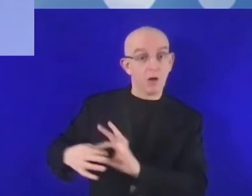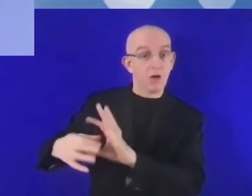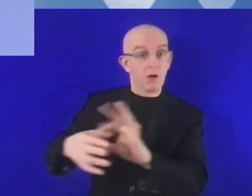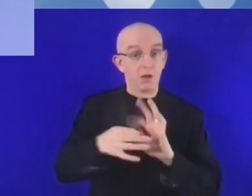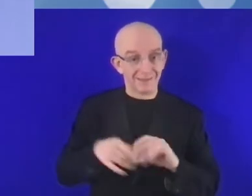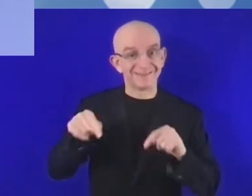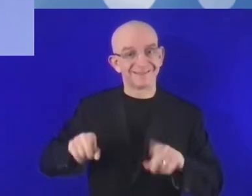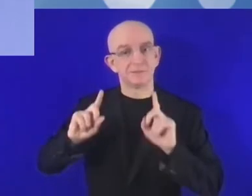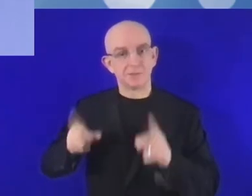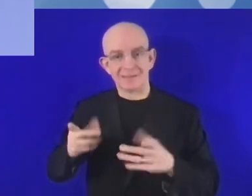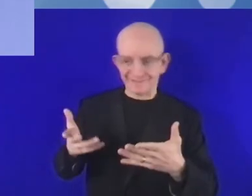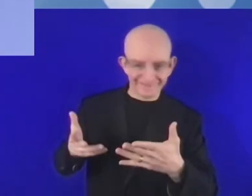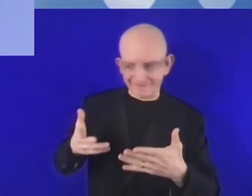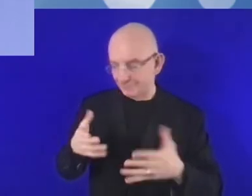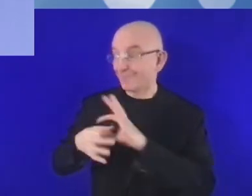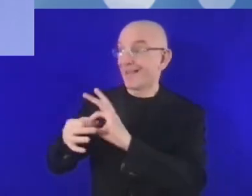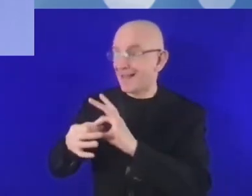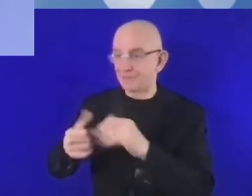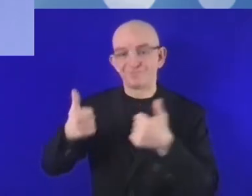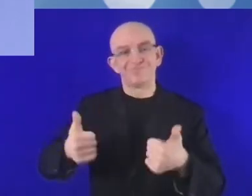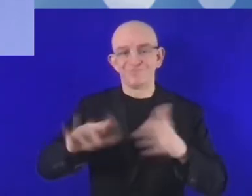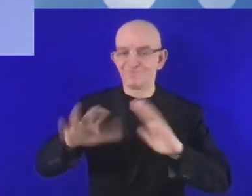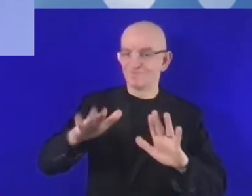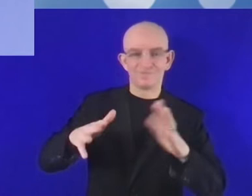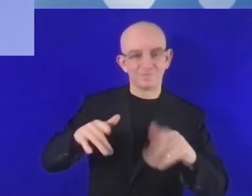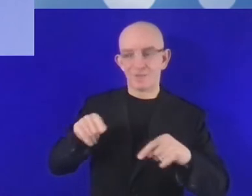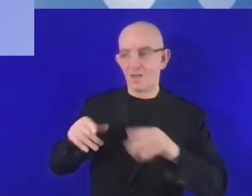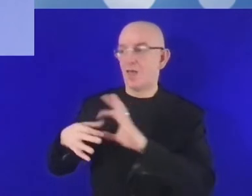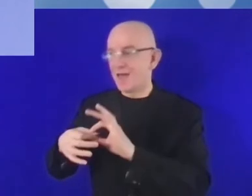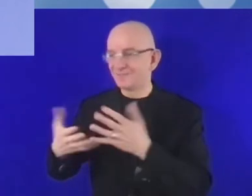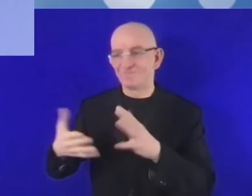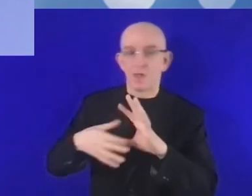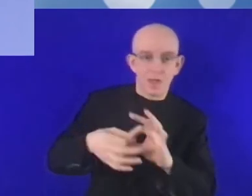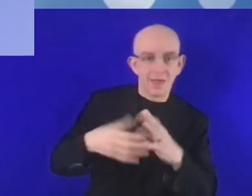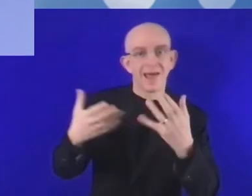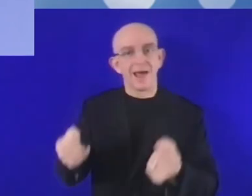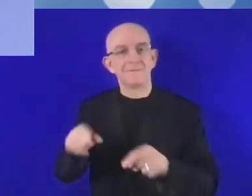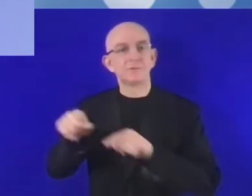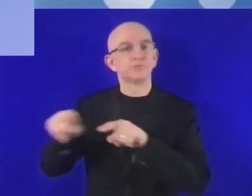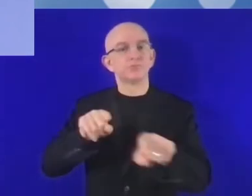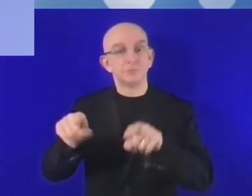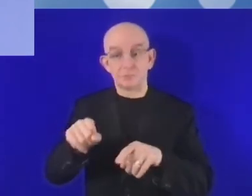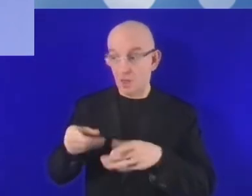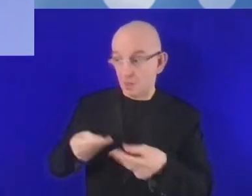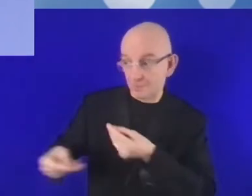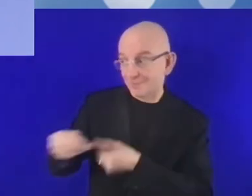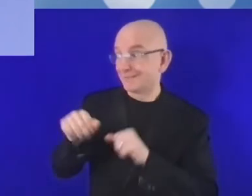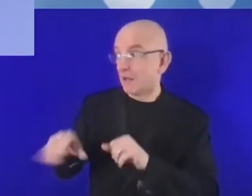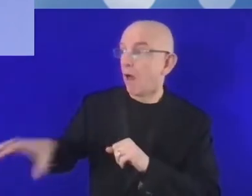odpowiednie warunki dla MŚP do prawidłowego funkcjonowania. Jest to wyzwanie, z nim musimy sobie poradzić.